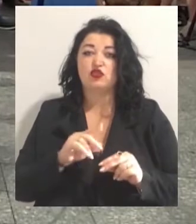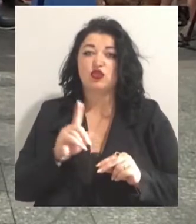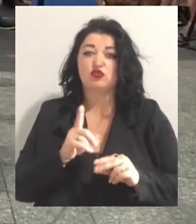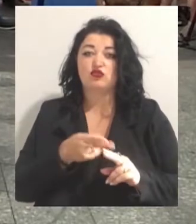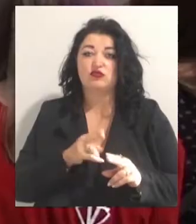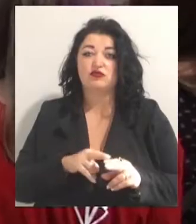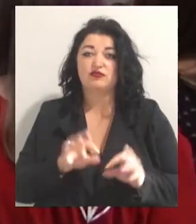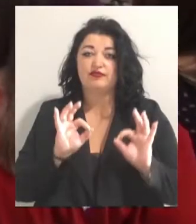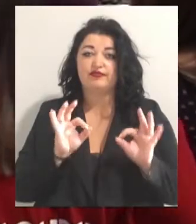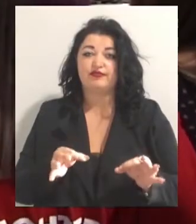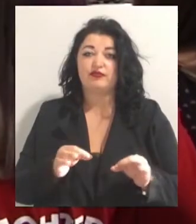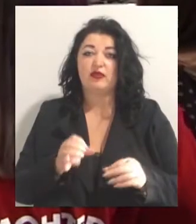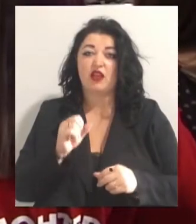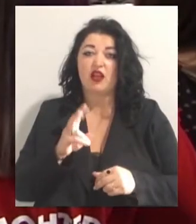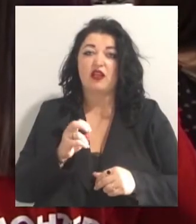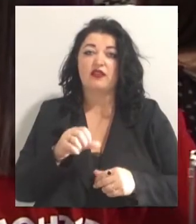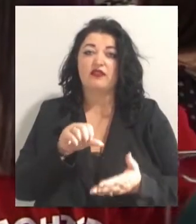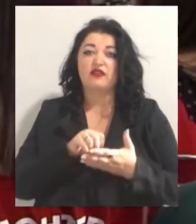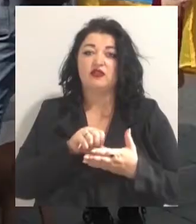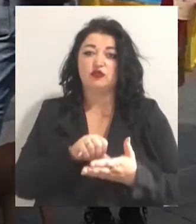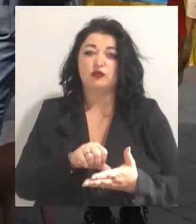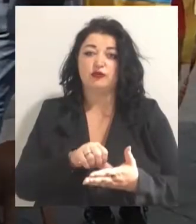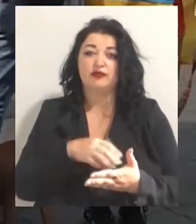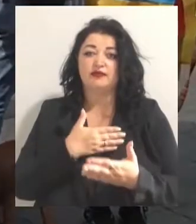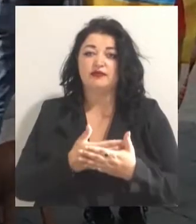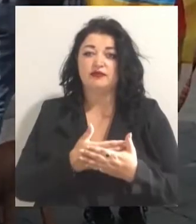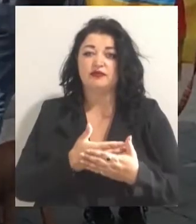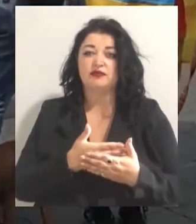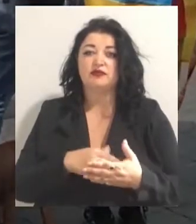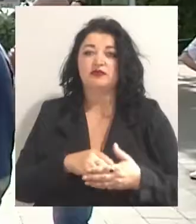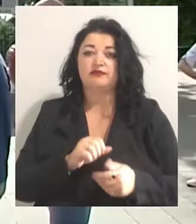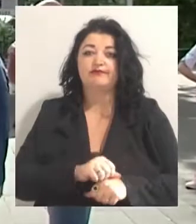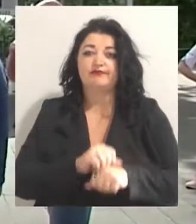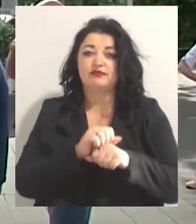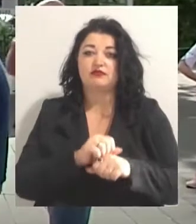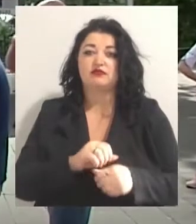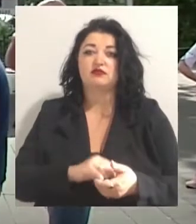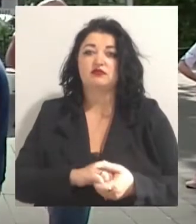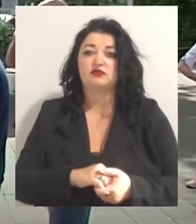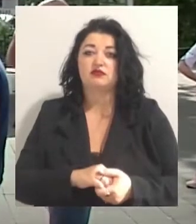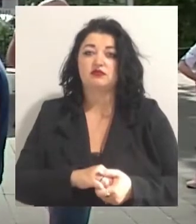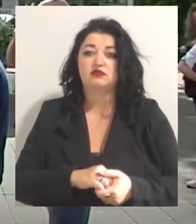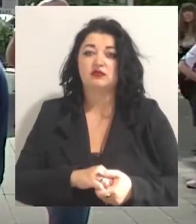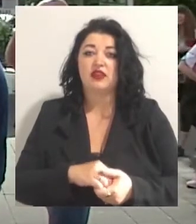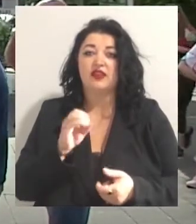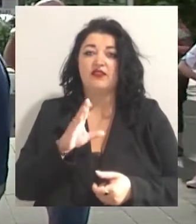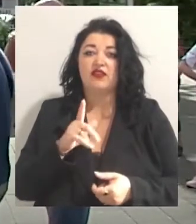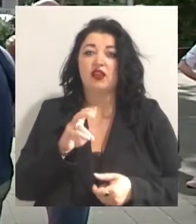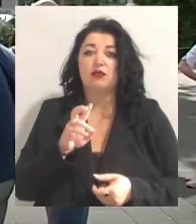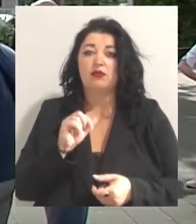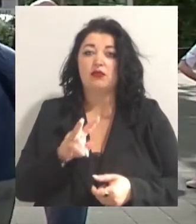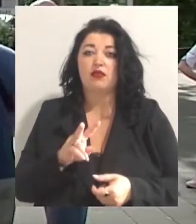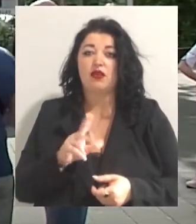досконалим, але виступають за скасування змін, які пропонує народний депутат Бужанський. Мене обурює таке